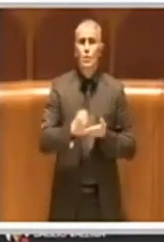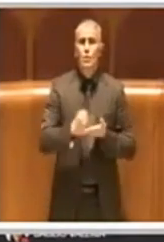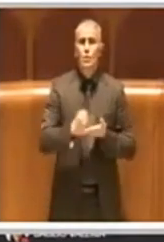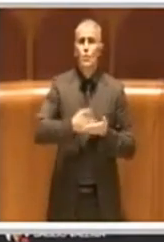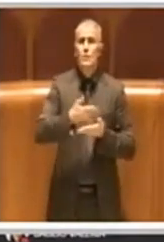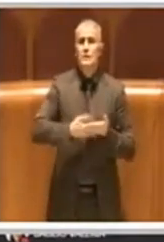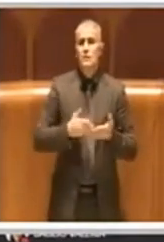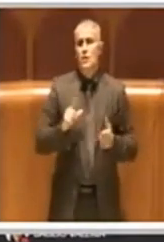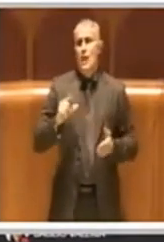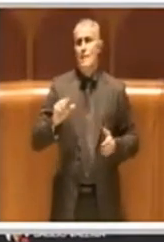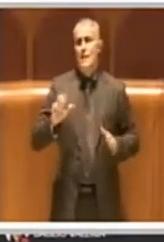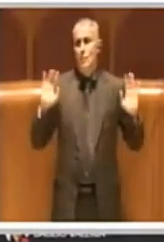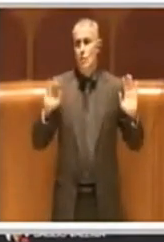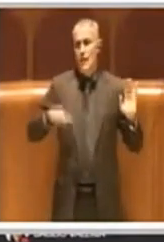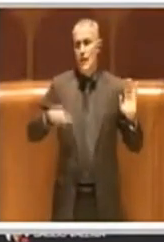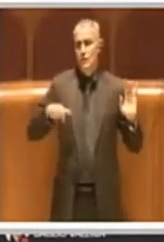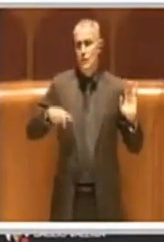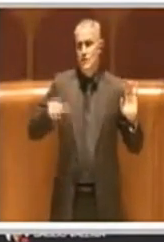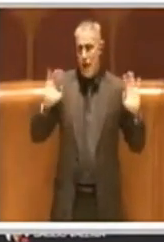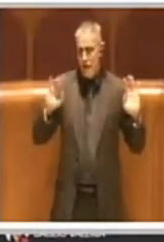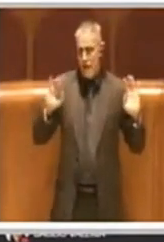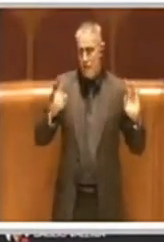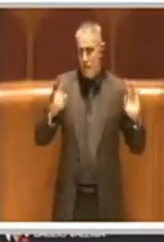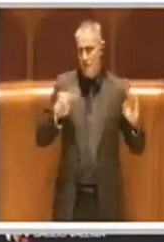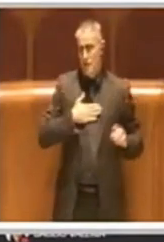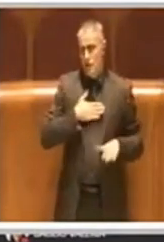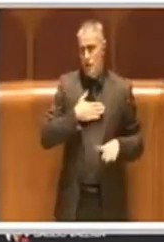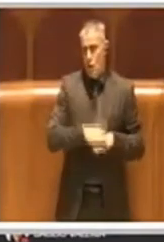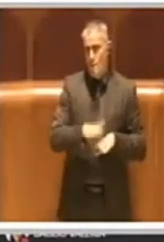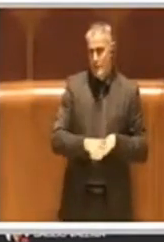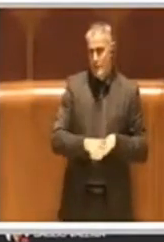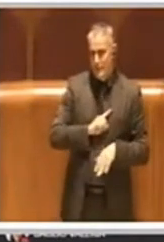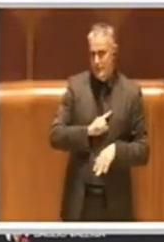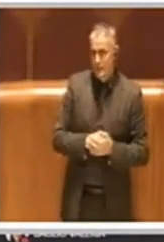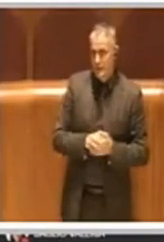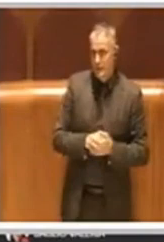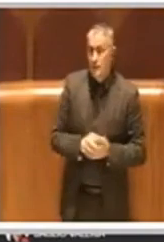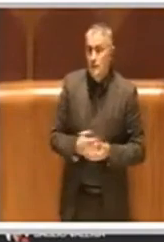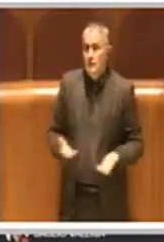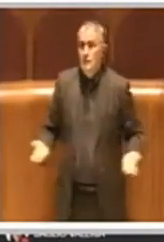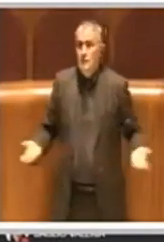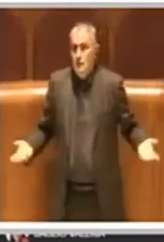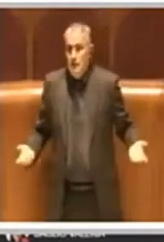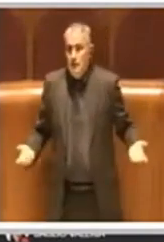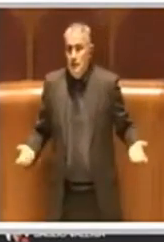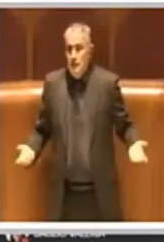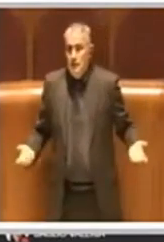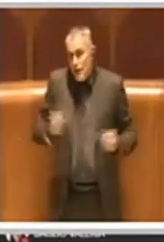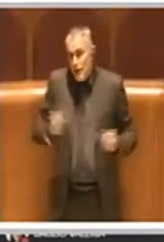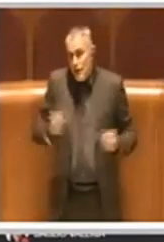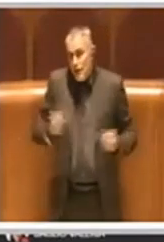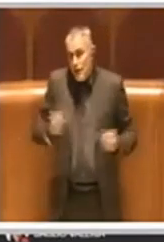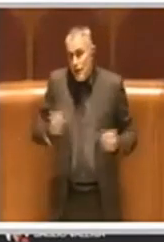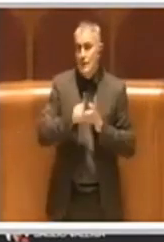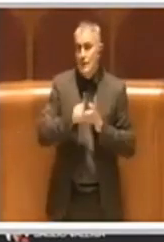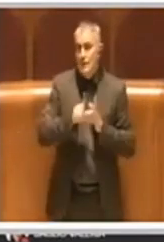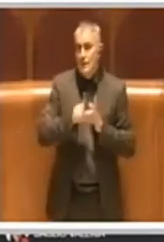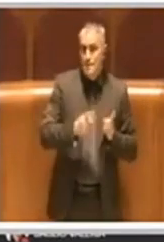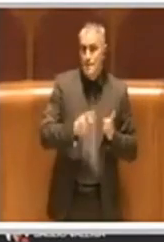minima che ci è necessaria per quello che è la nostra competenza. Chiaramente avere più tempo sarebbe